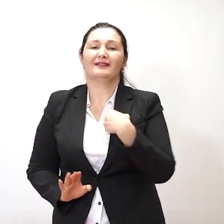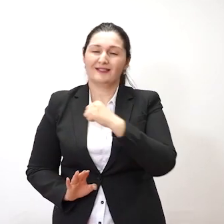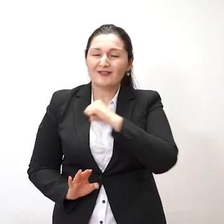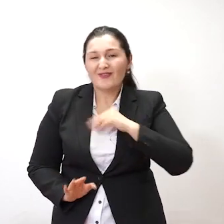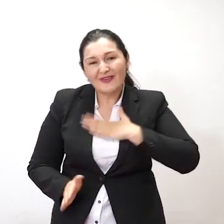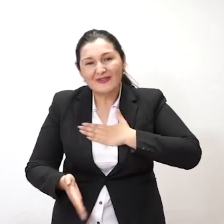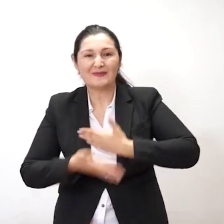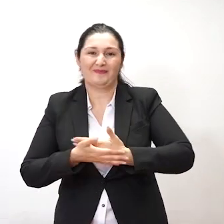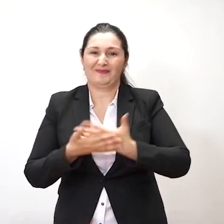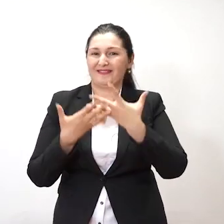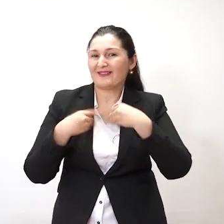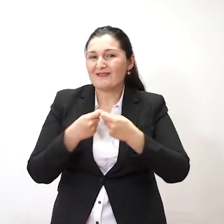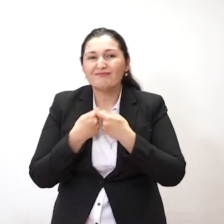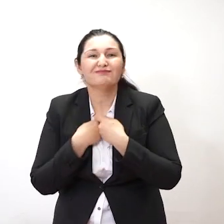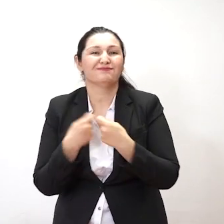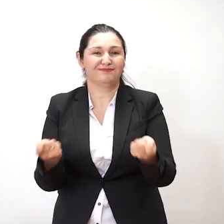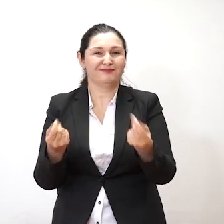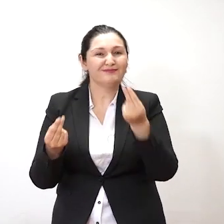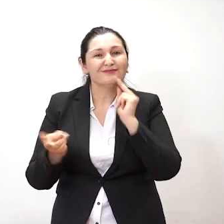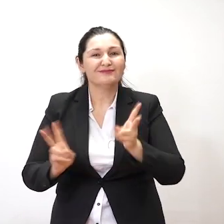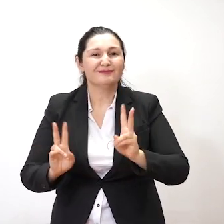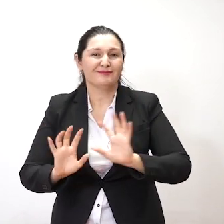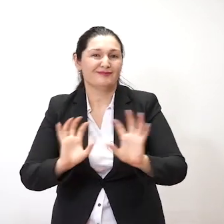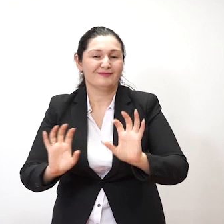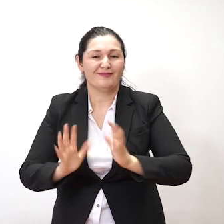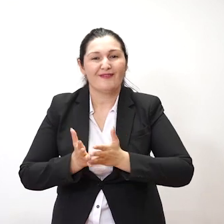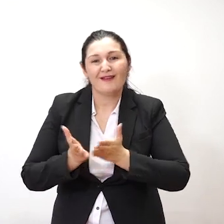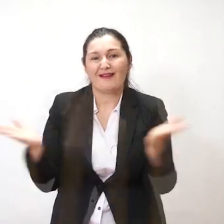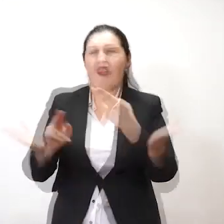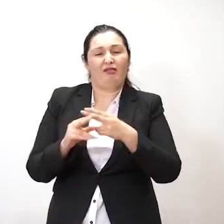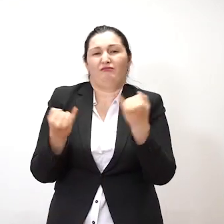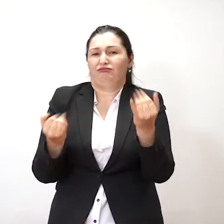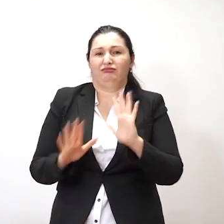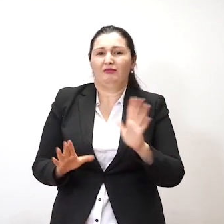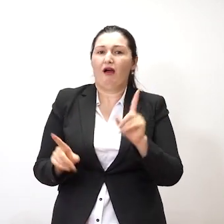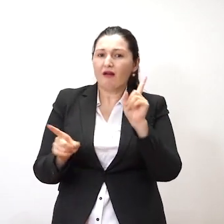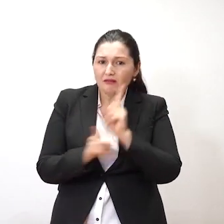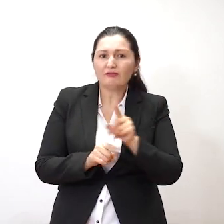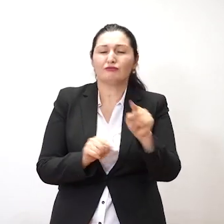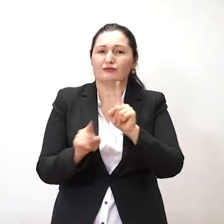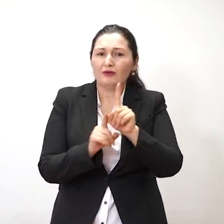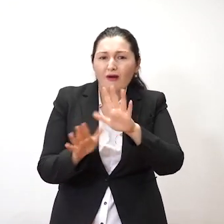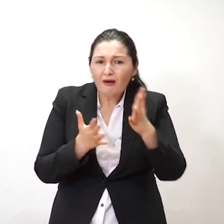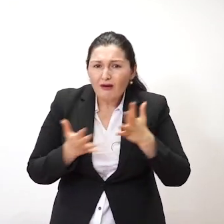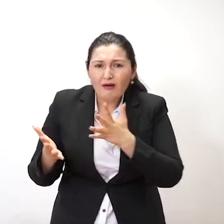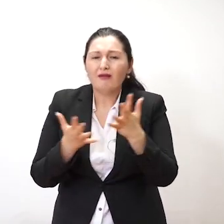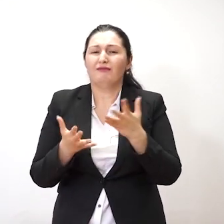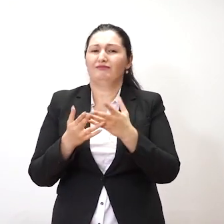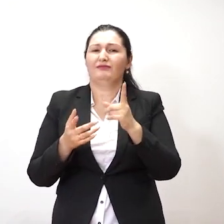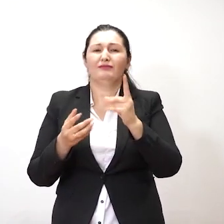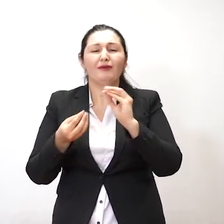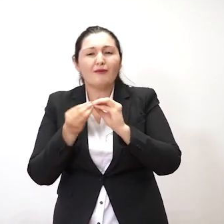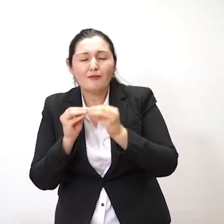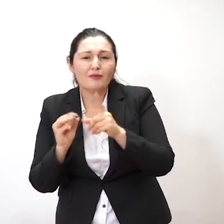خود را سمیمیت خود را نسبت به فرزندان و همسرش را ابراز دارد. هرچند که همین اندشه ها را و همین